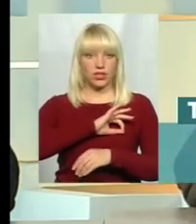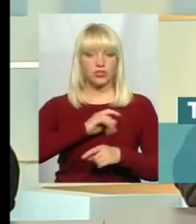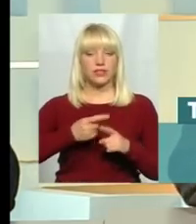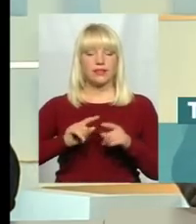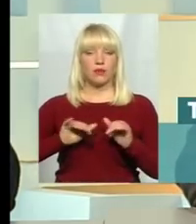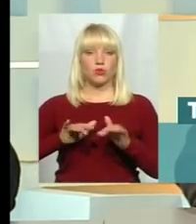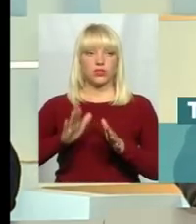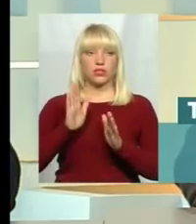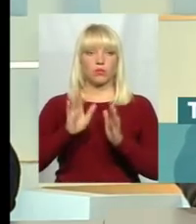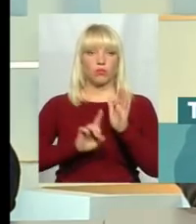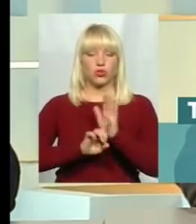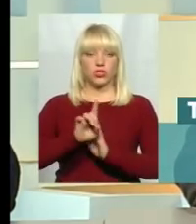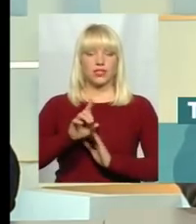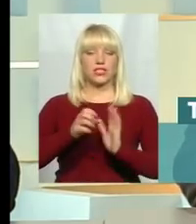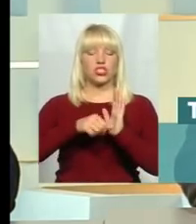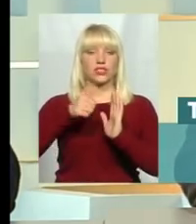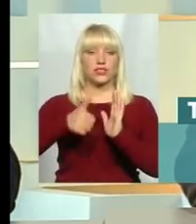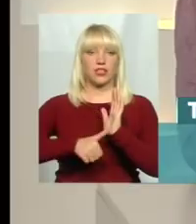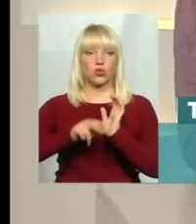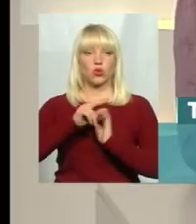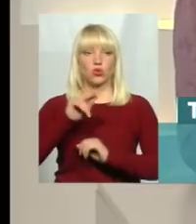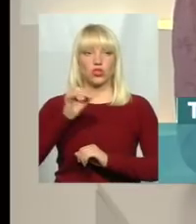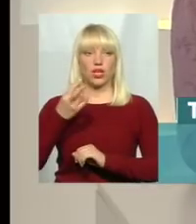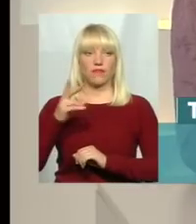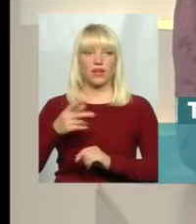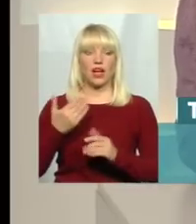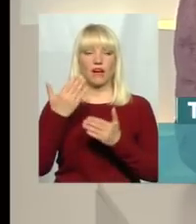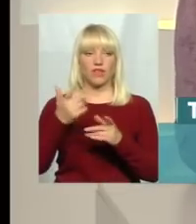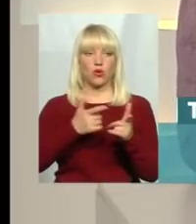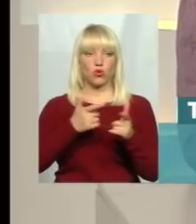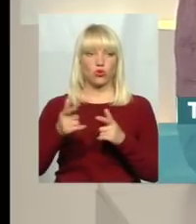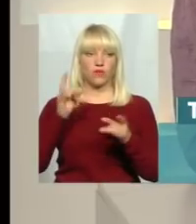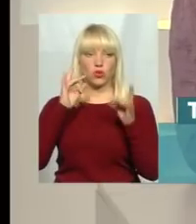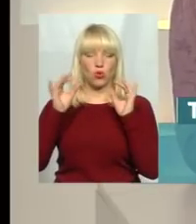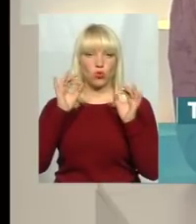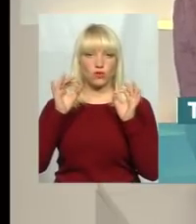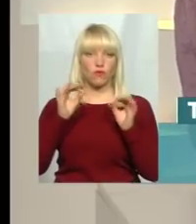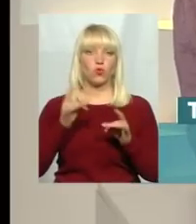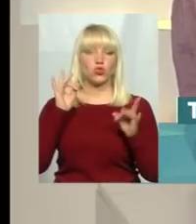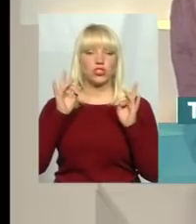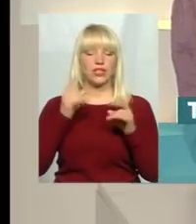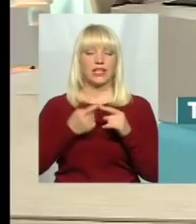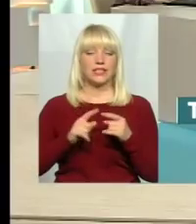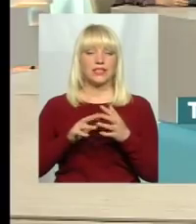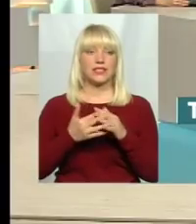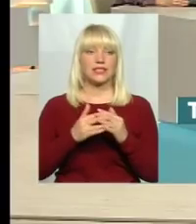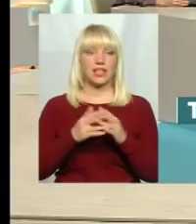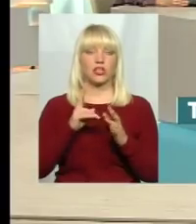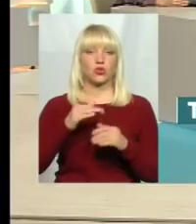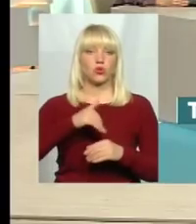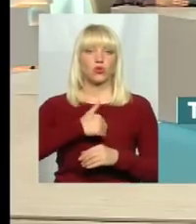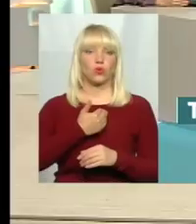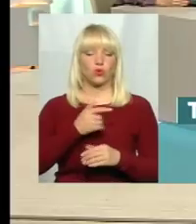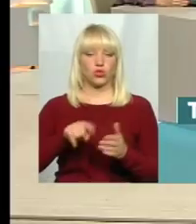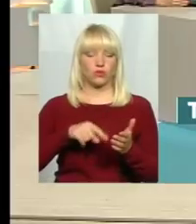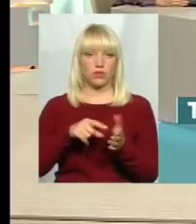умовно кажучи, ще з 15 червня. А ви готові озвучити оці села, які мають намір або хочуть приєднатися? Ні, знаєте, я звазити